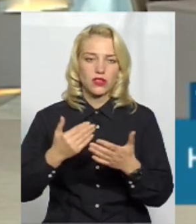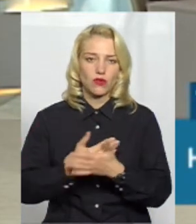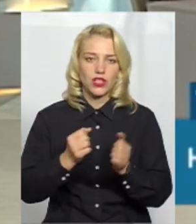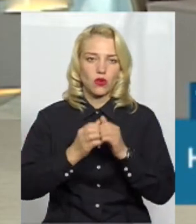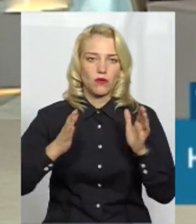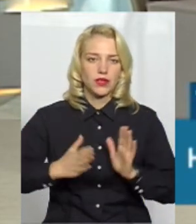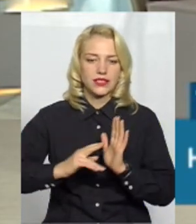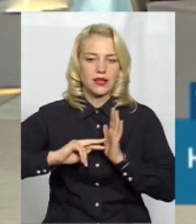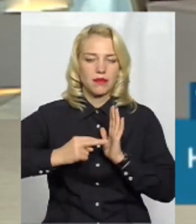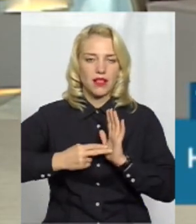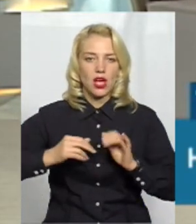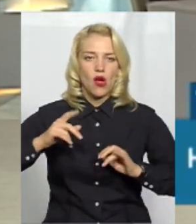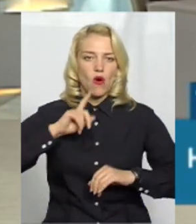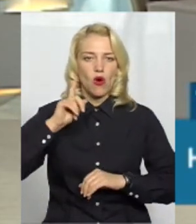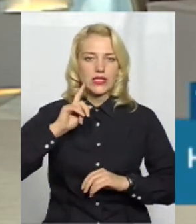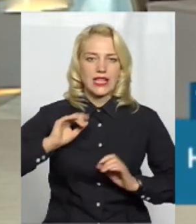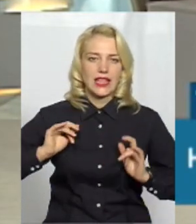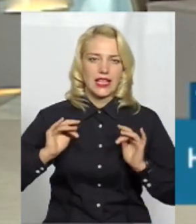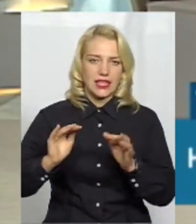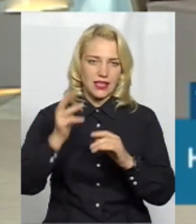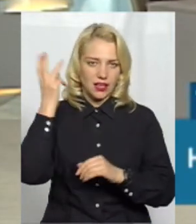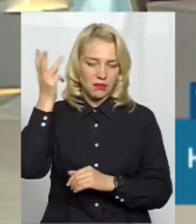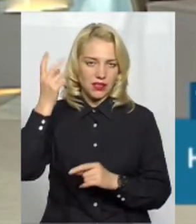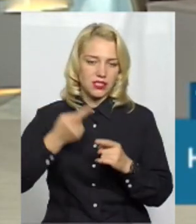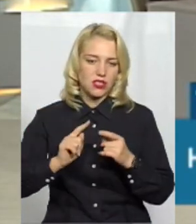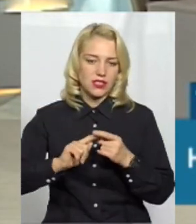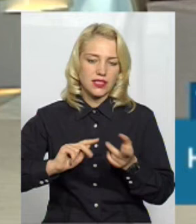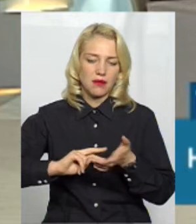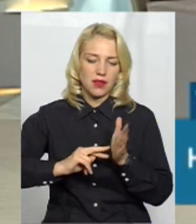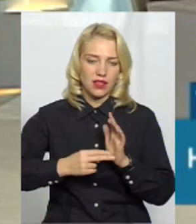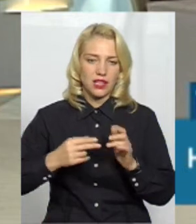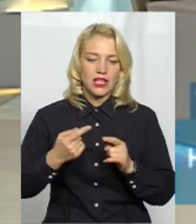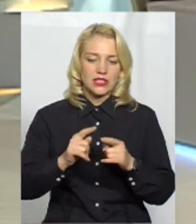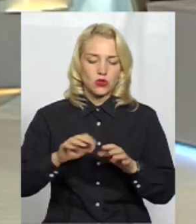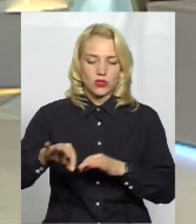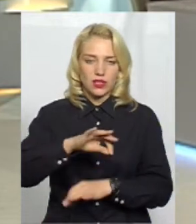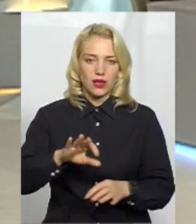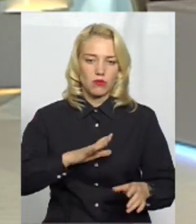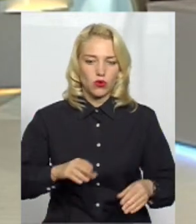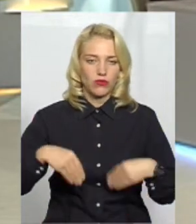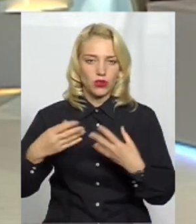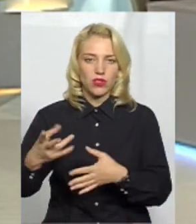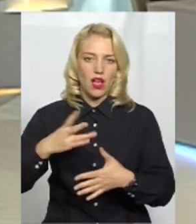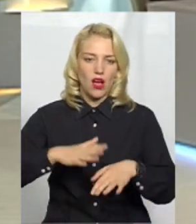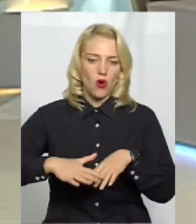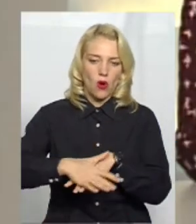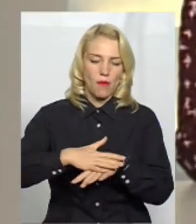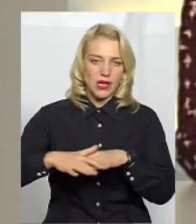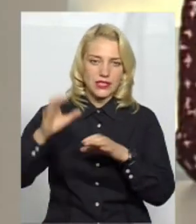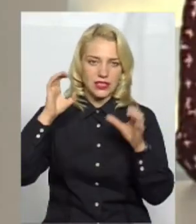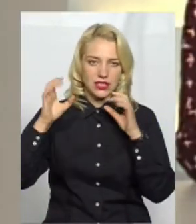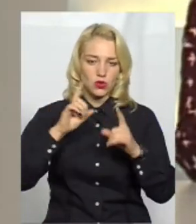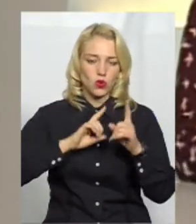комплексний план озеленення Хмельницького. У 17-му цю схему озеленення виносили на громадські слухання, але